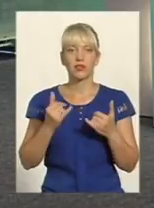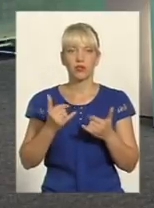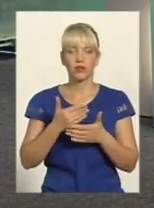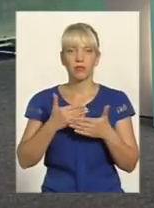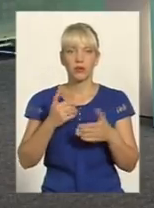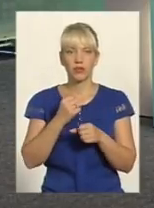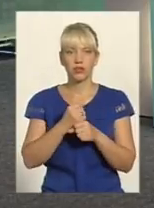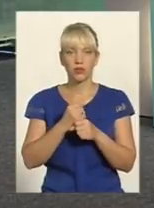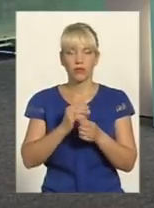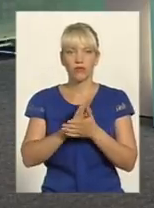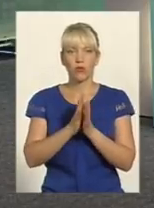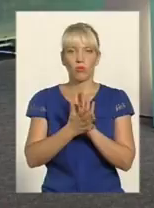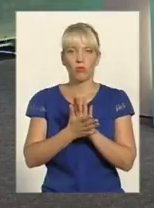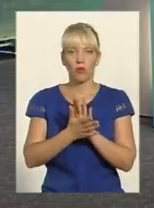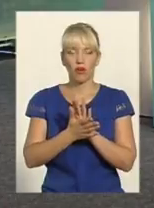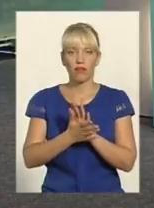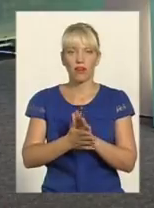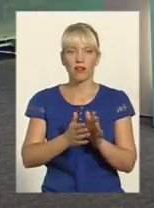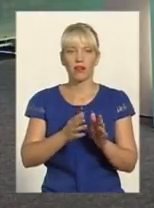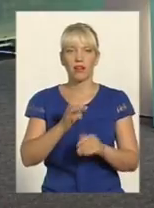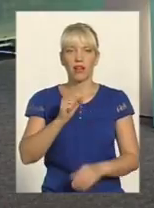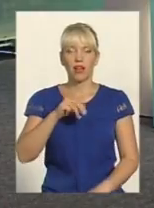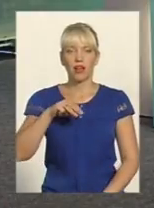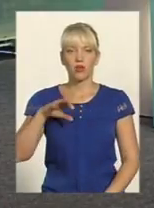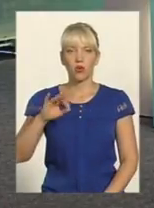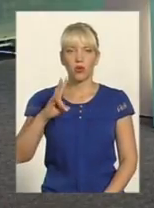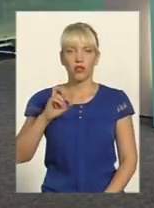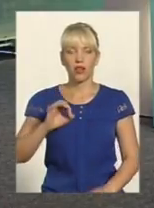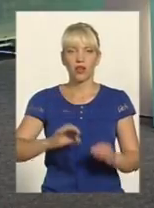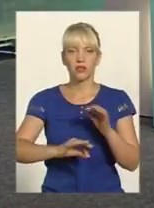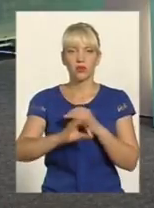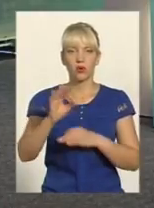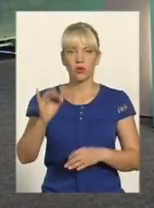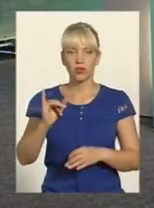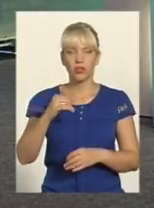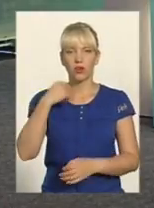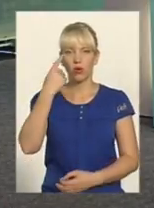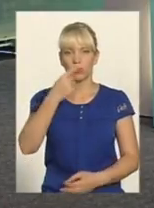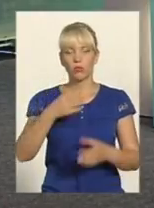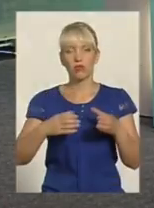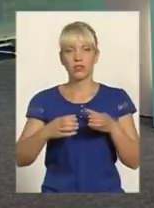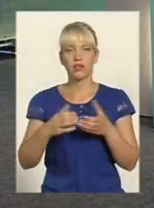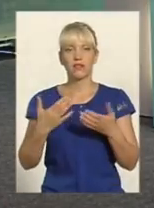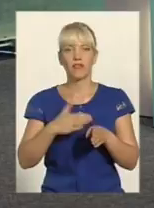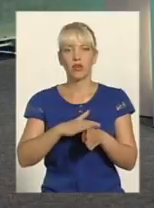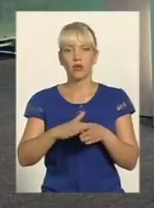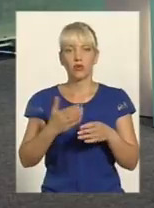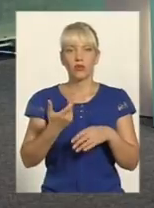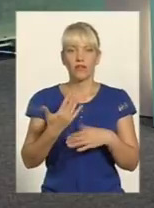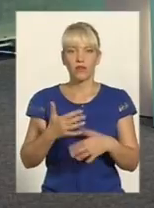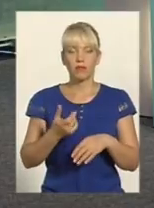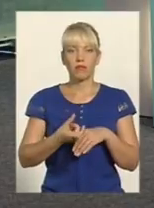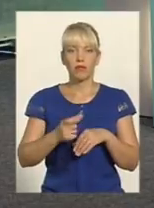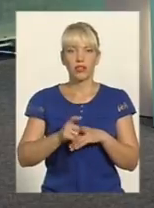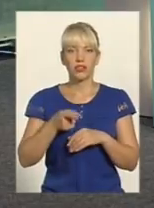в умовах антитерористичної операції на Сході І особовий склад виконаний, вже більше тисячі правоохоронців Хмельниччини